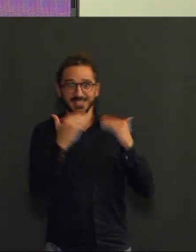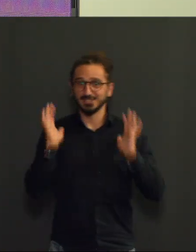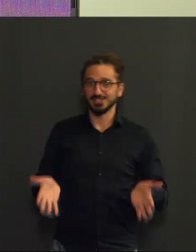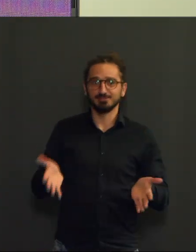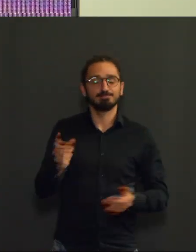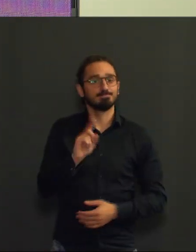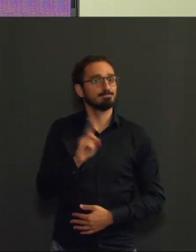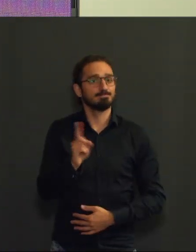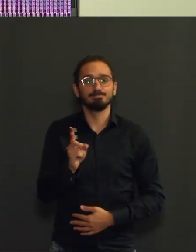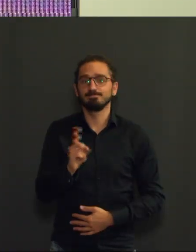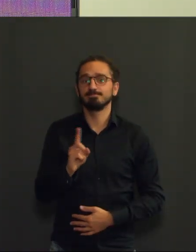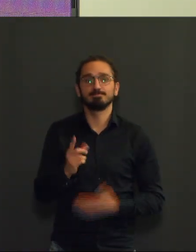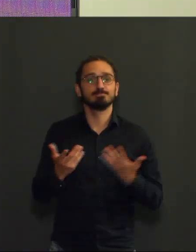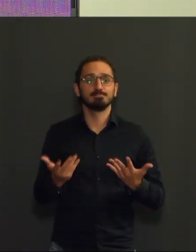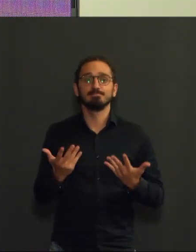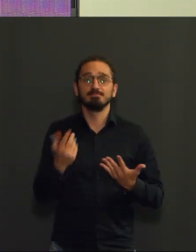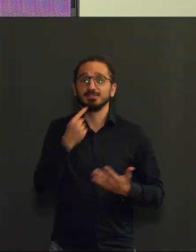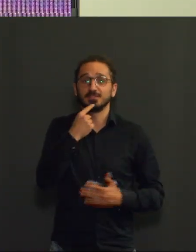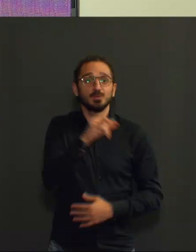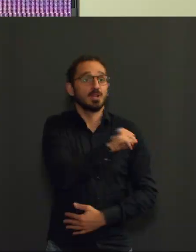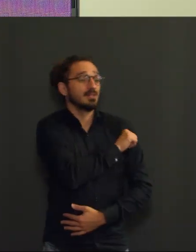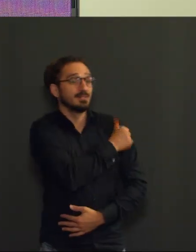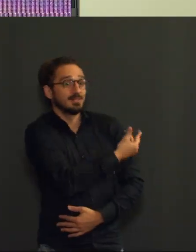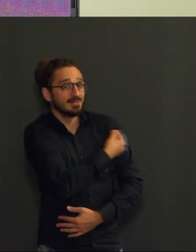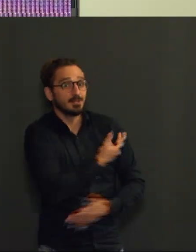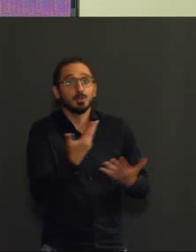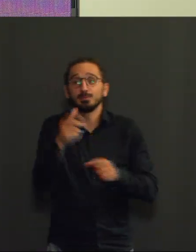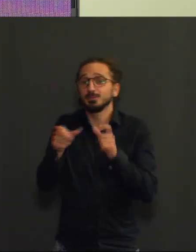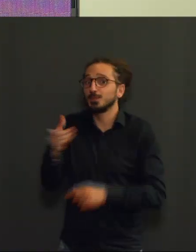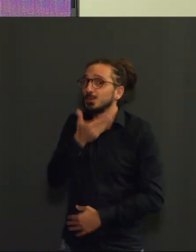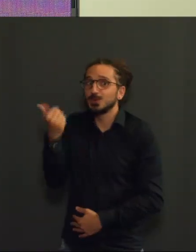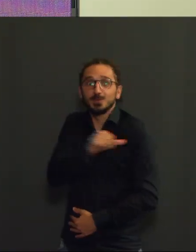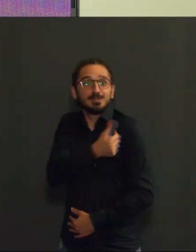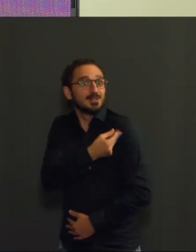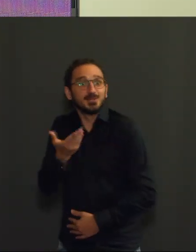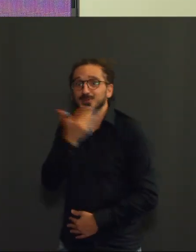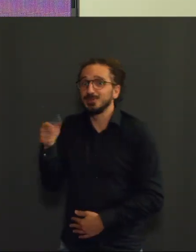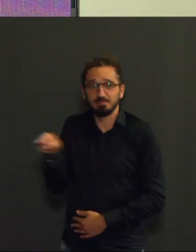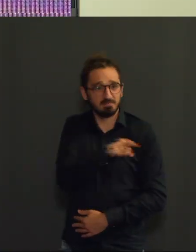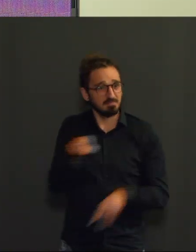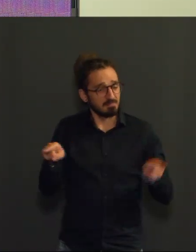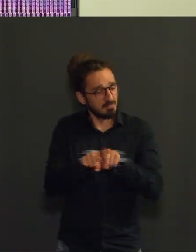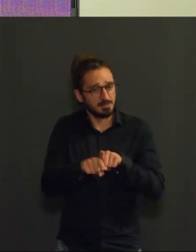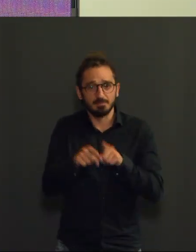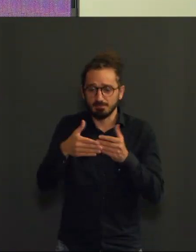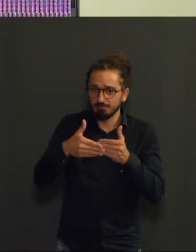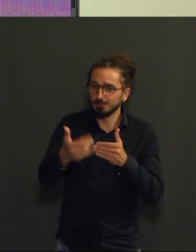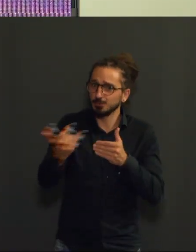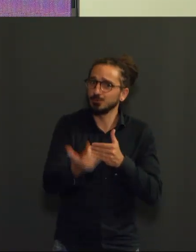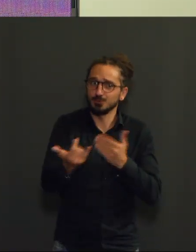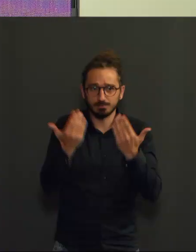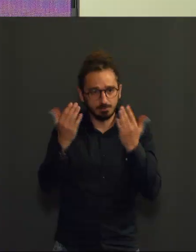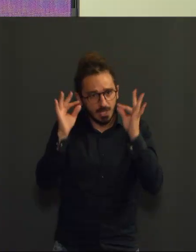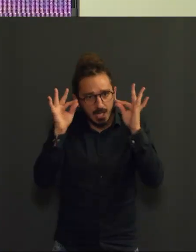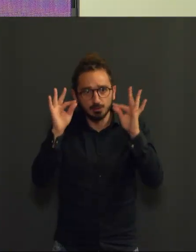de vaccin. Et donc, il faut vraiment en tenir compte dans la manière dont on va se comporter, tout spécialement pendant ces premières semaines,